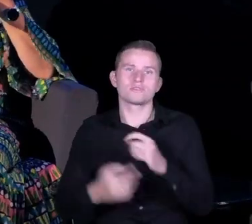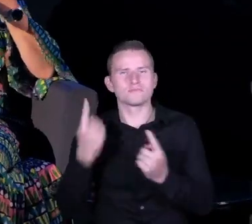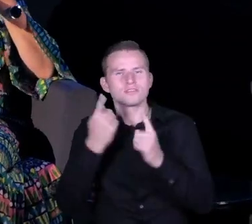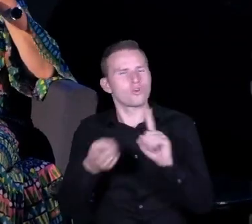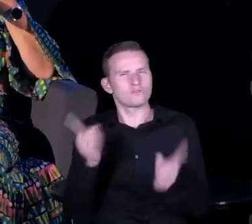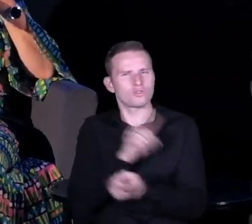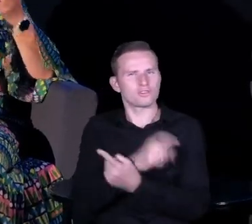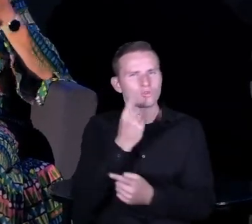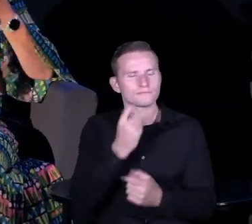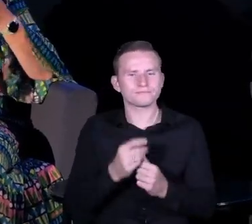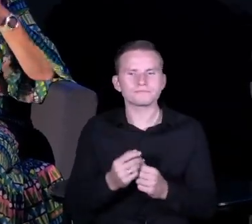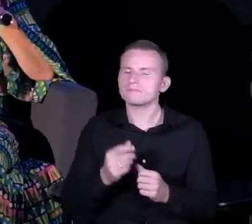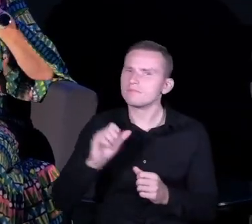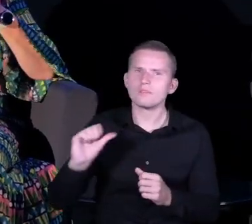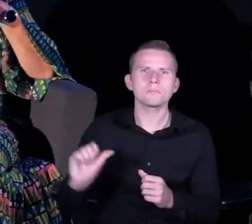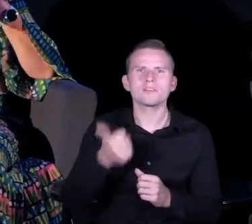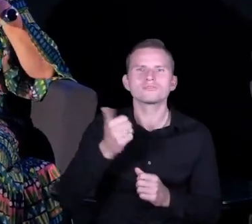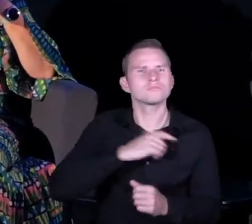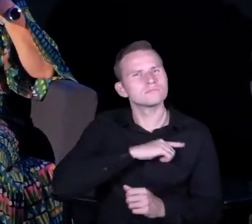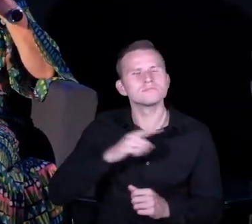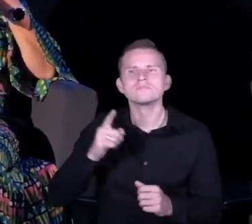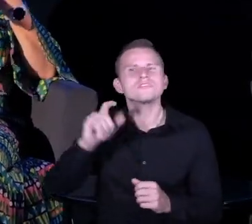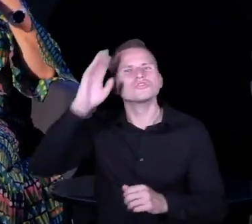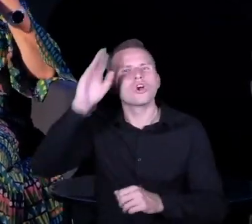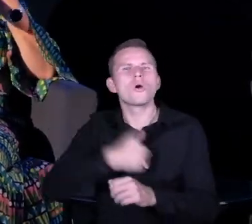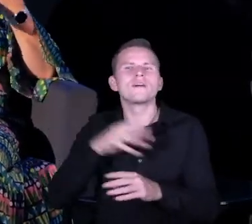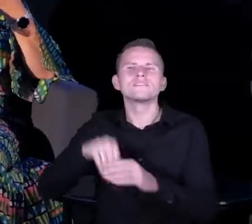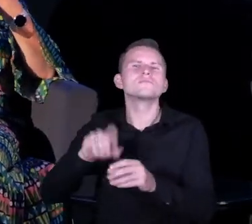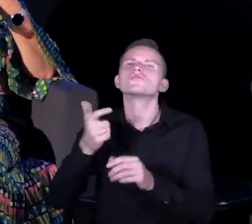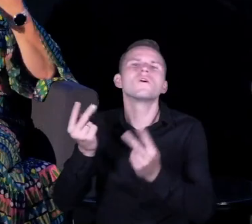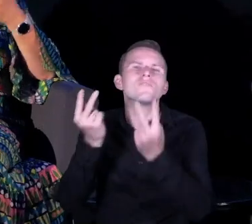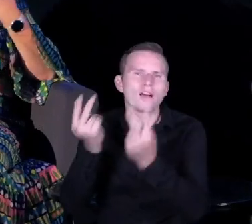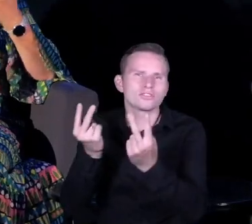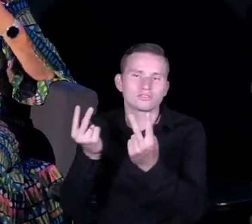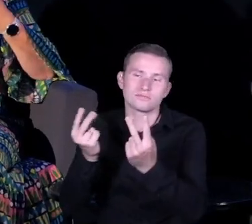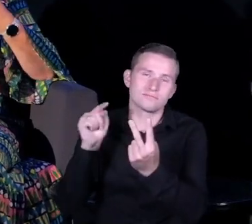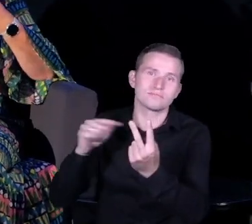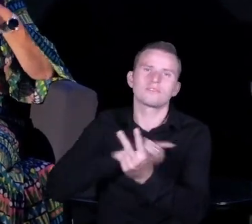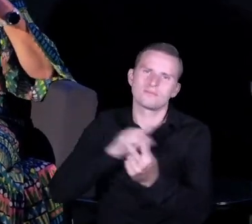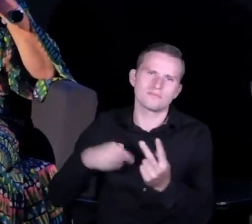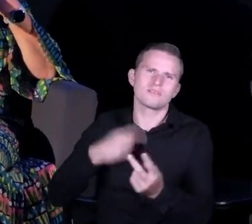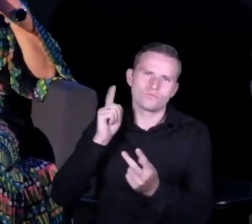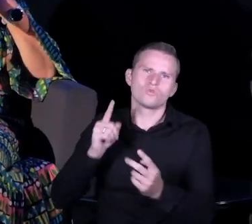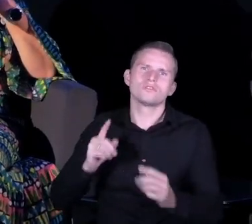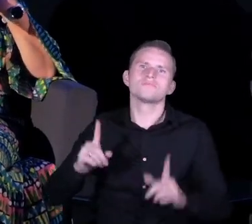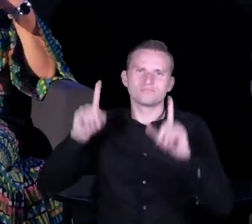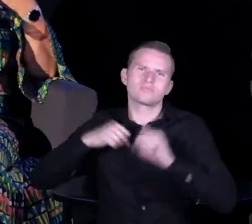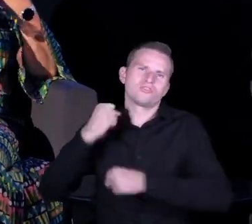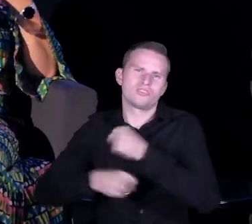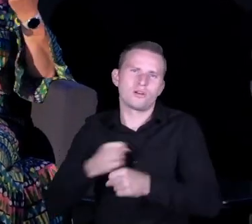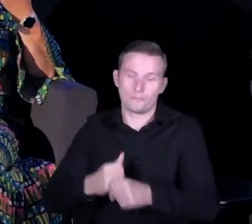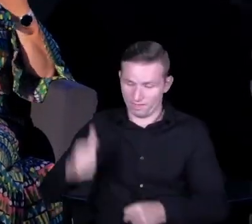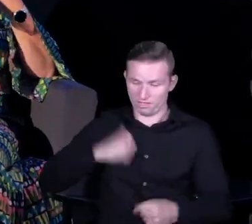zajmować tym, co jest ważne w szkole. Naprawdę. Zacznijmy sobie dawać siebie w prezencie, dawać